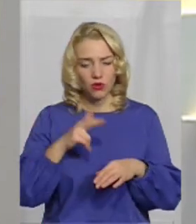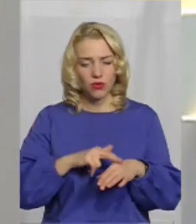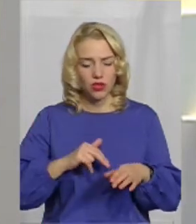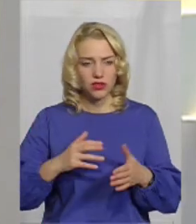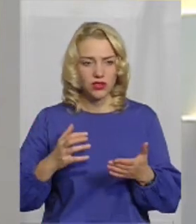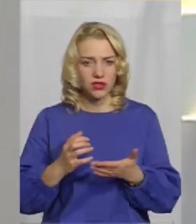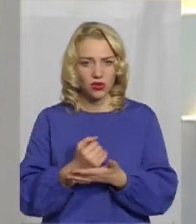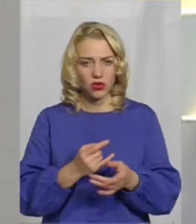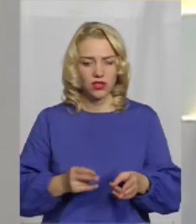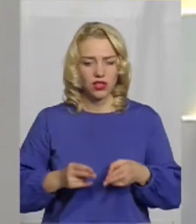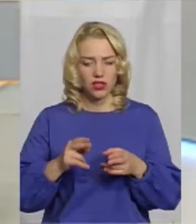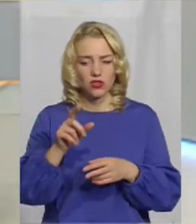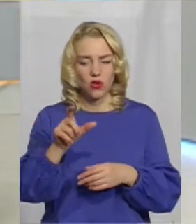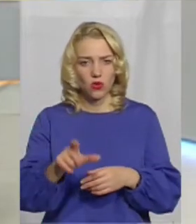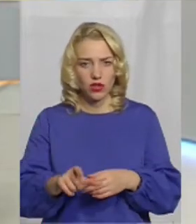знаходити злодія?